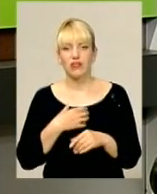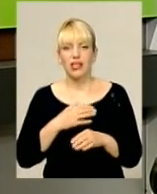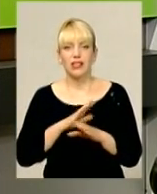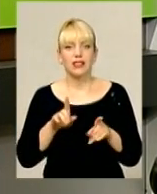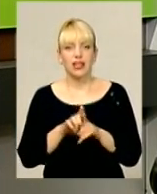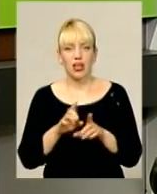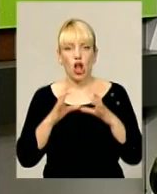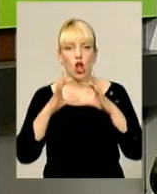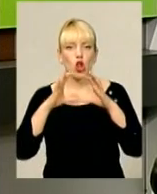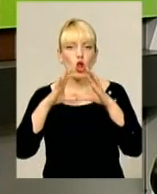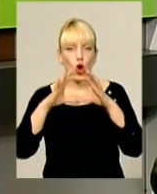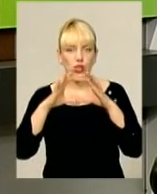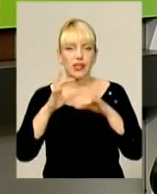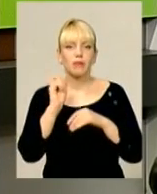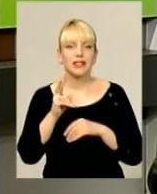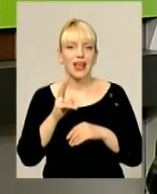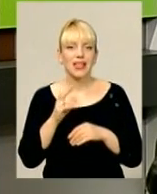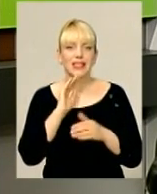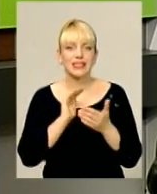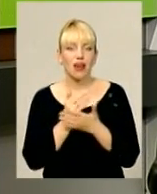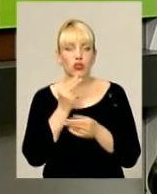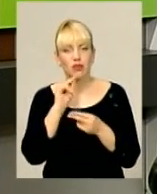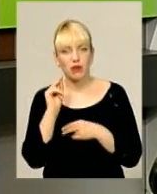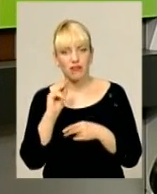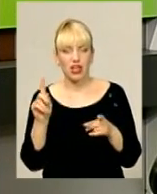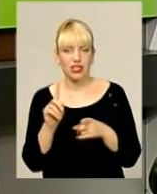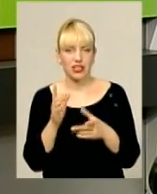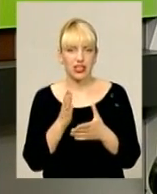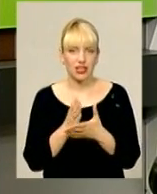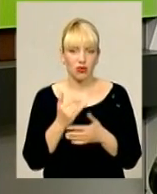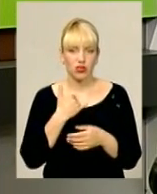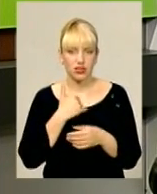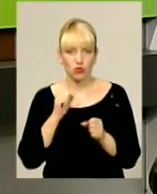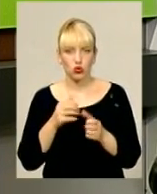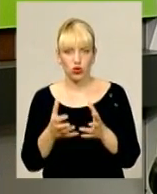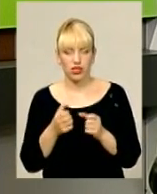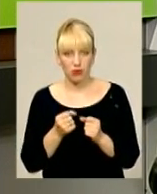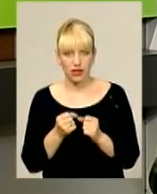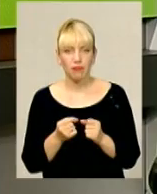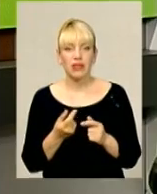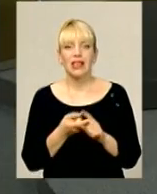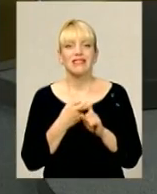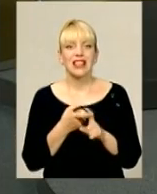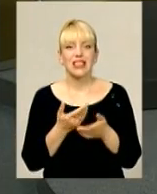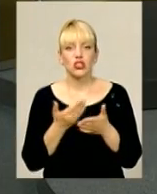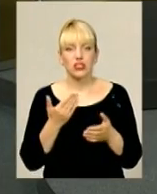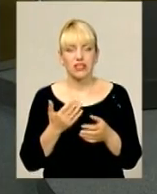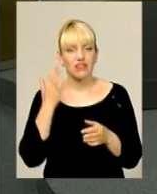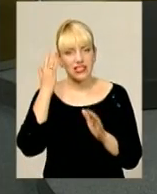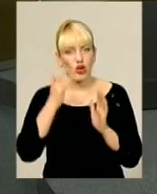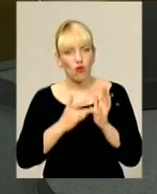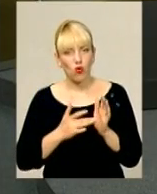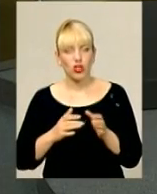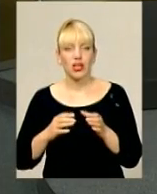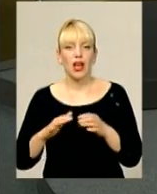важливо ті якості, переваги, які в нас можуть отримати. Тобто, в залежності від цільової аудиторії, цей